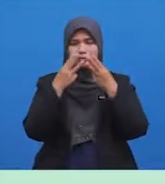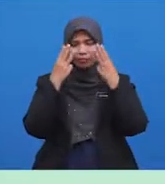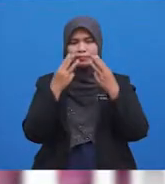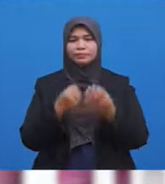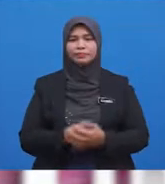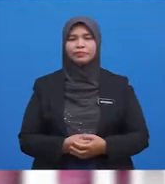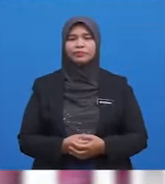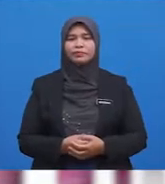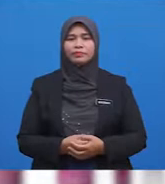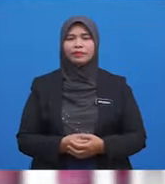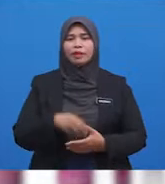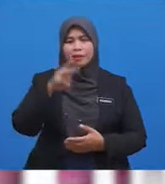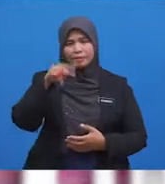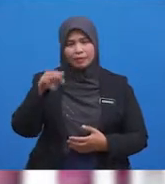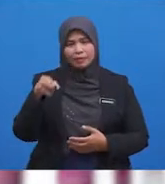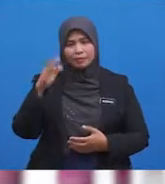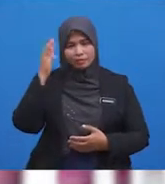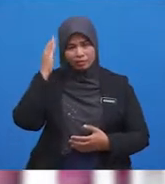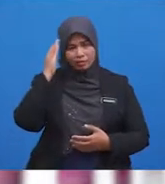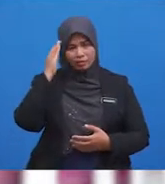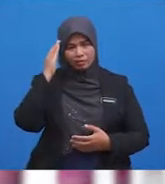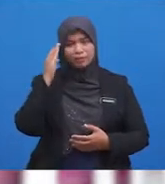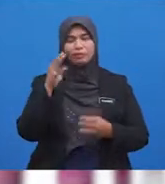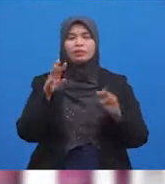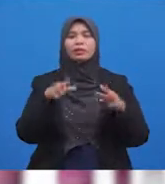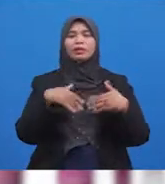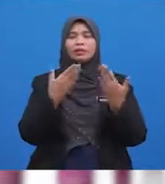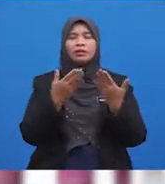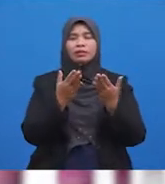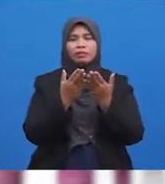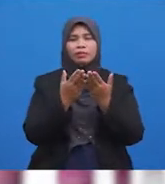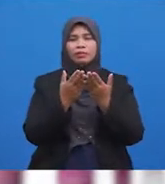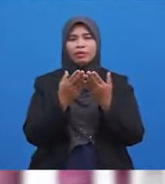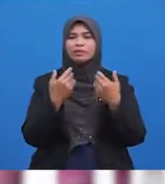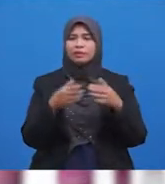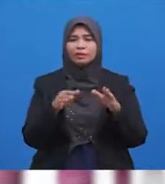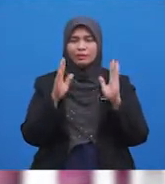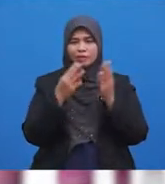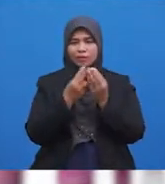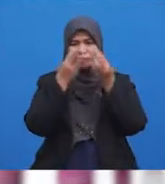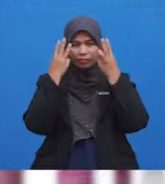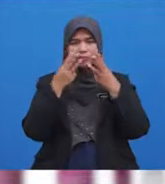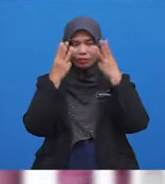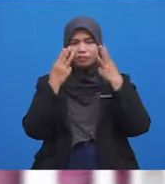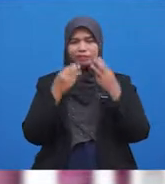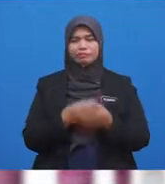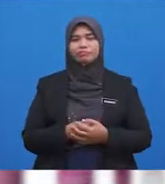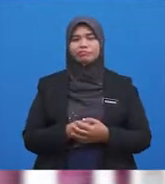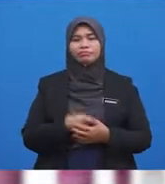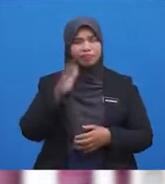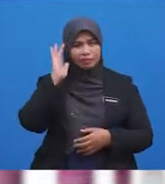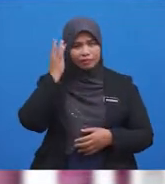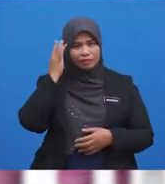Murid-murid tahu tak macam mana doa selepas wuduk? Tak tahu?